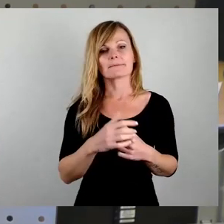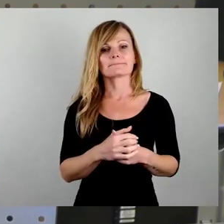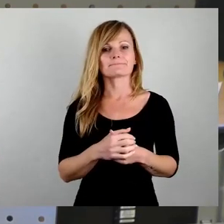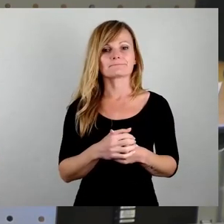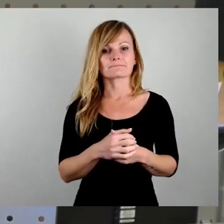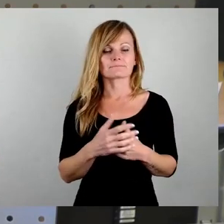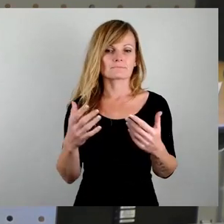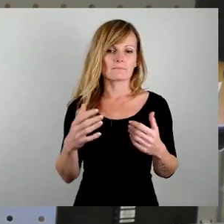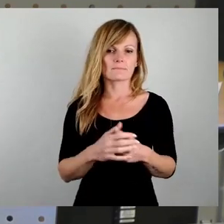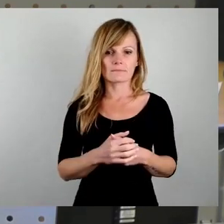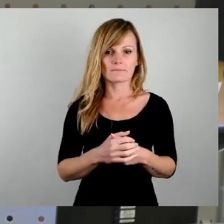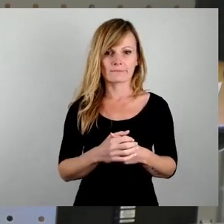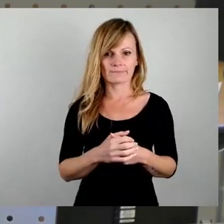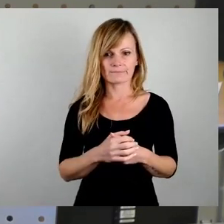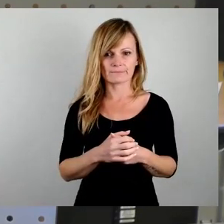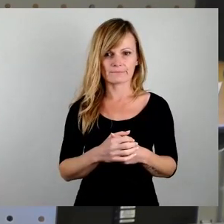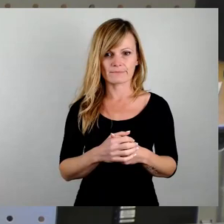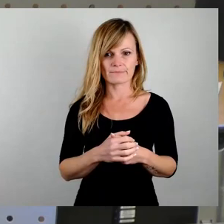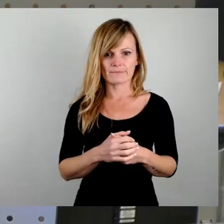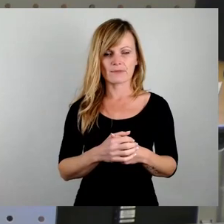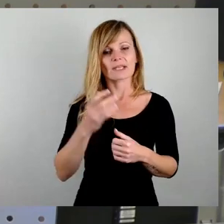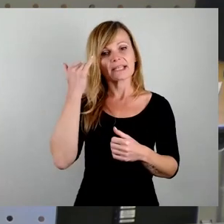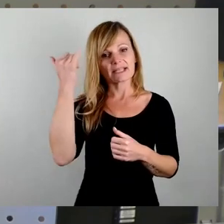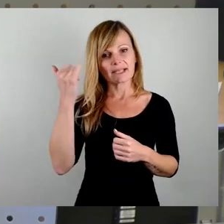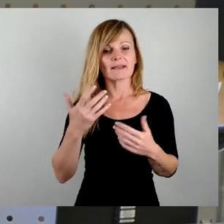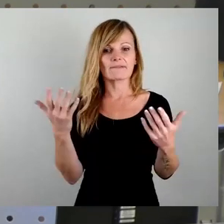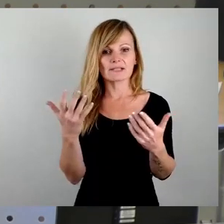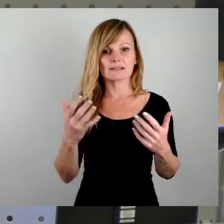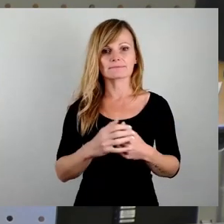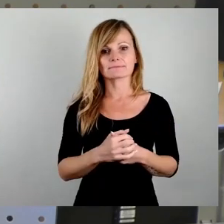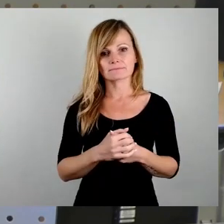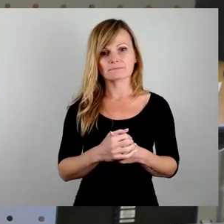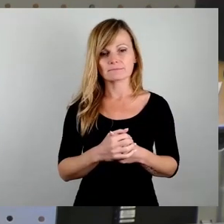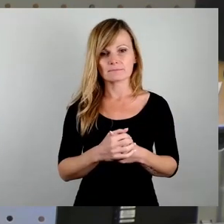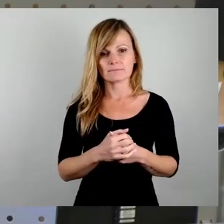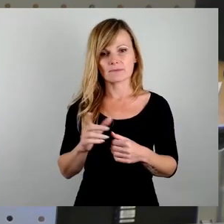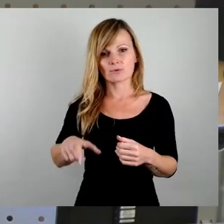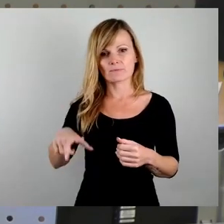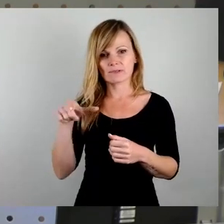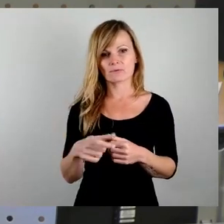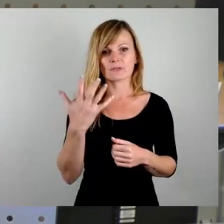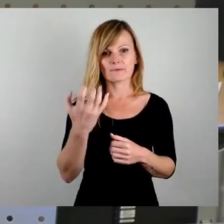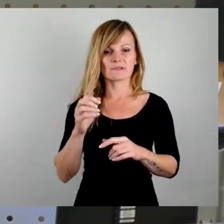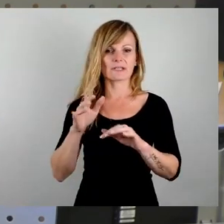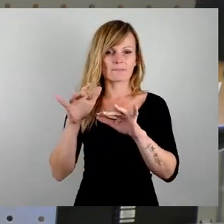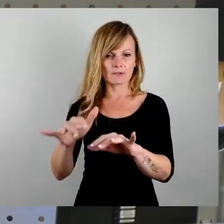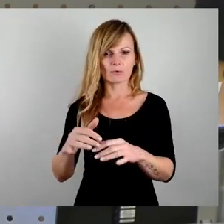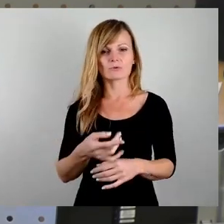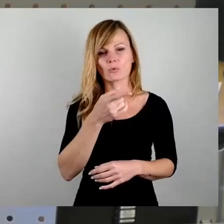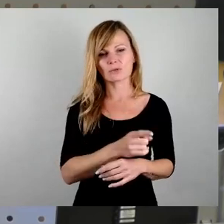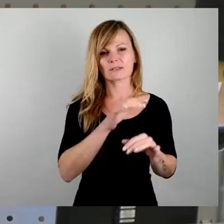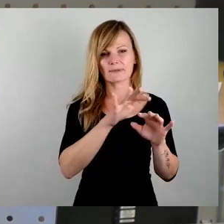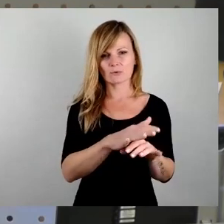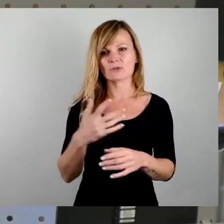Was jetzt aber sozusagen die Idee ist, ist, mit Subventionen, 50 Millionen die Stadt, 100 Millionen das Land, dass